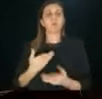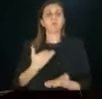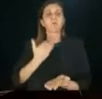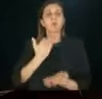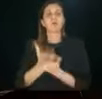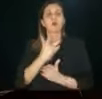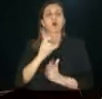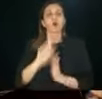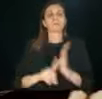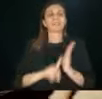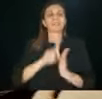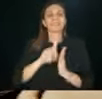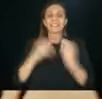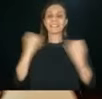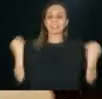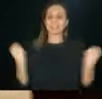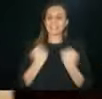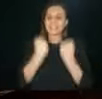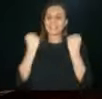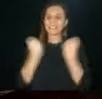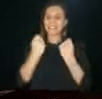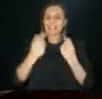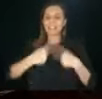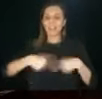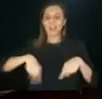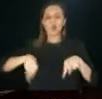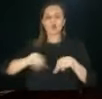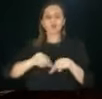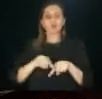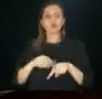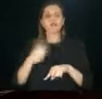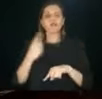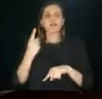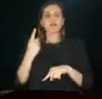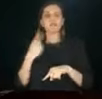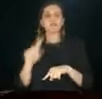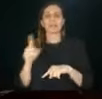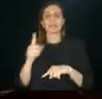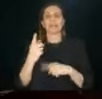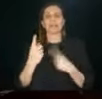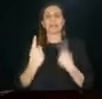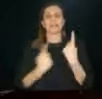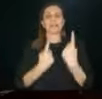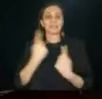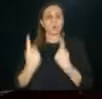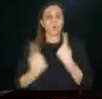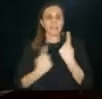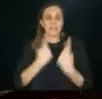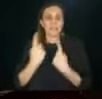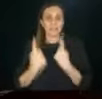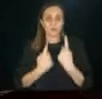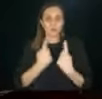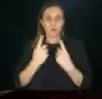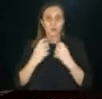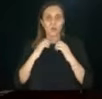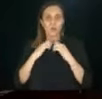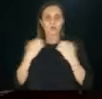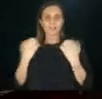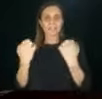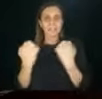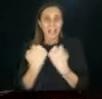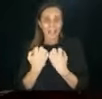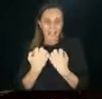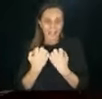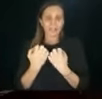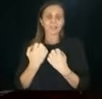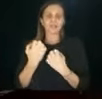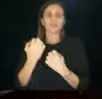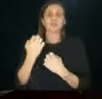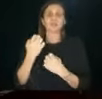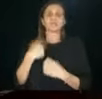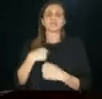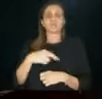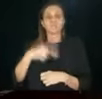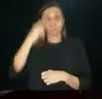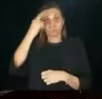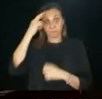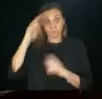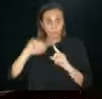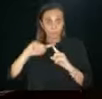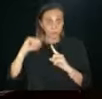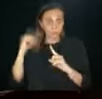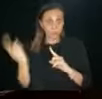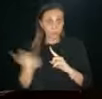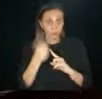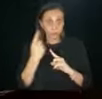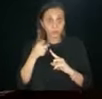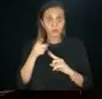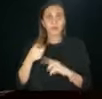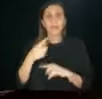una proposta di delibera di iniziativa consigliare per dirimere la questione dello stadio Meazza che ricordo a tutti